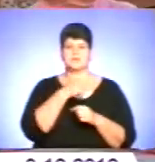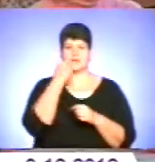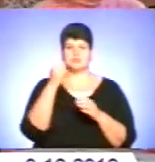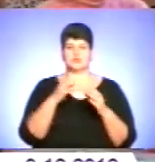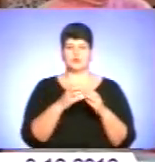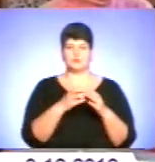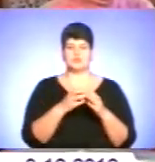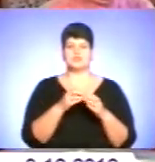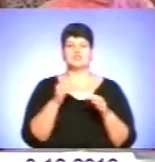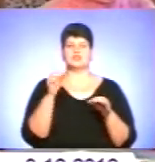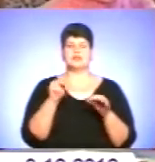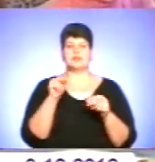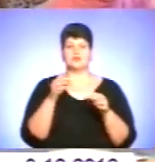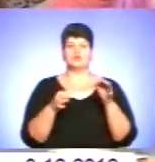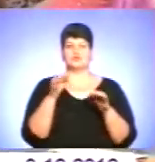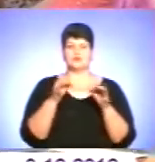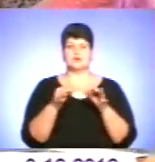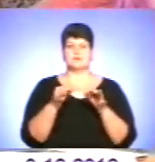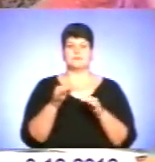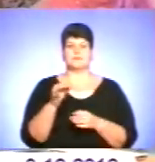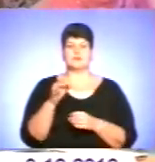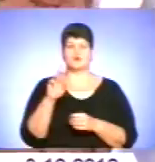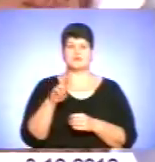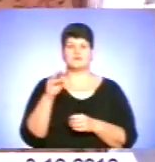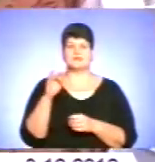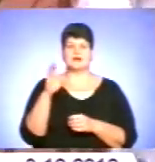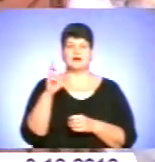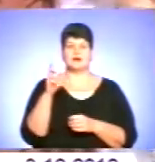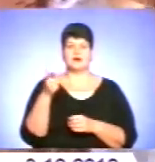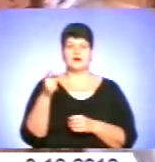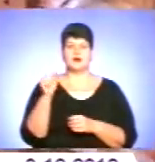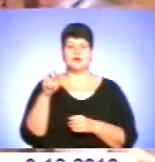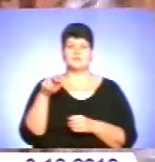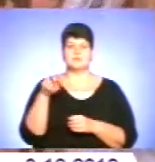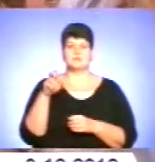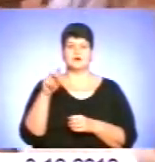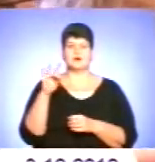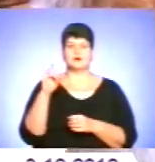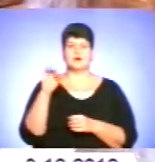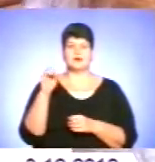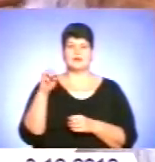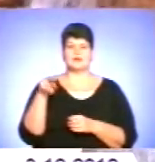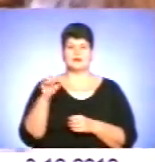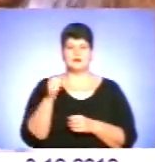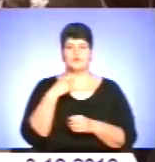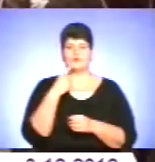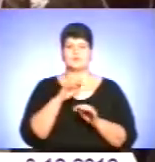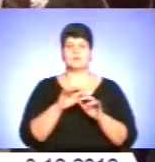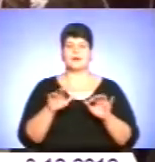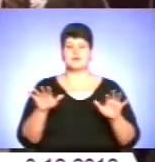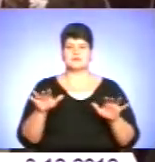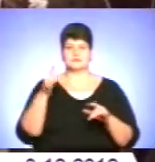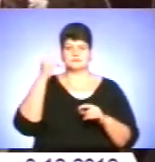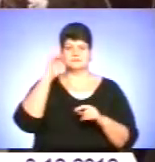Серед членів журі дружина Ярослава Теленка – Габріела. Я її задоволенням слухаю молодих скрипалів, каже жінка – відома піаністка. Коли чує